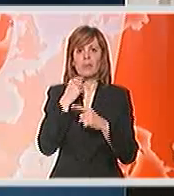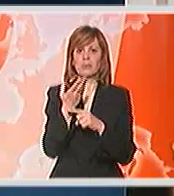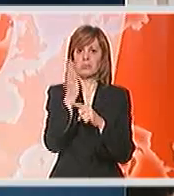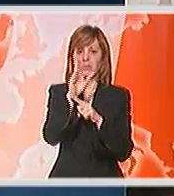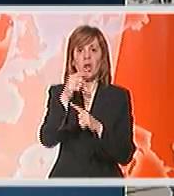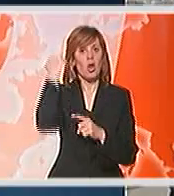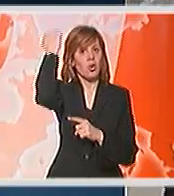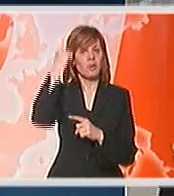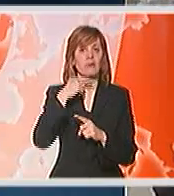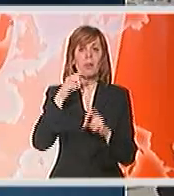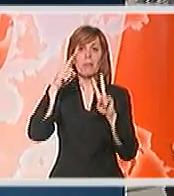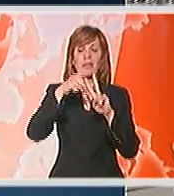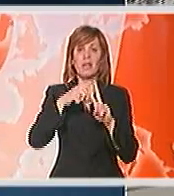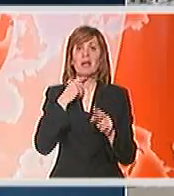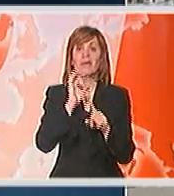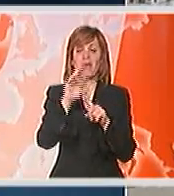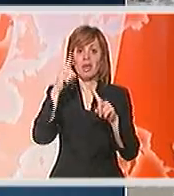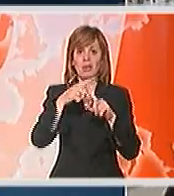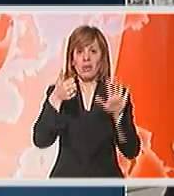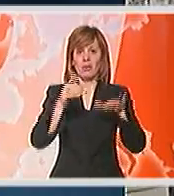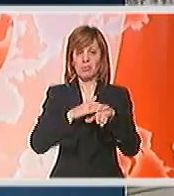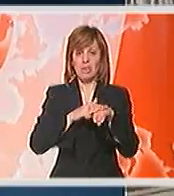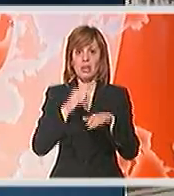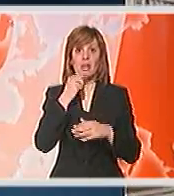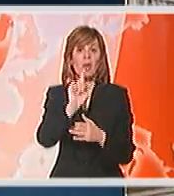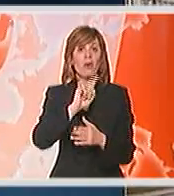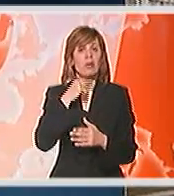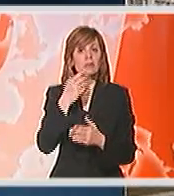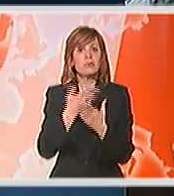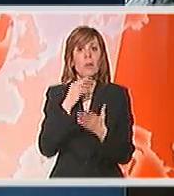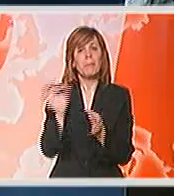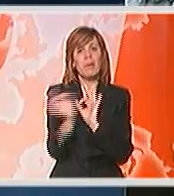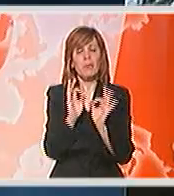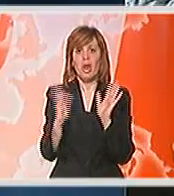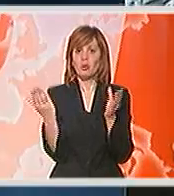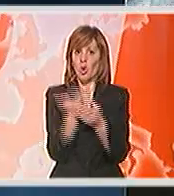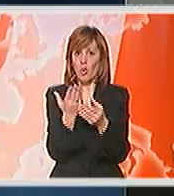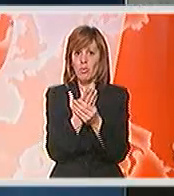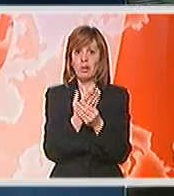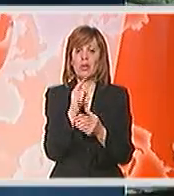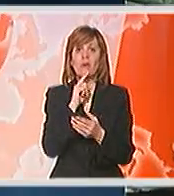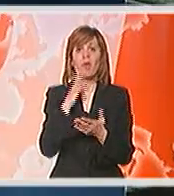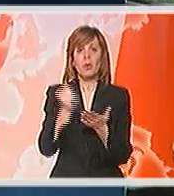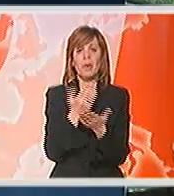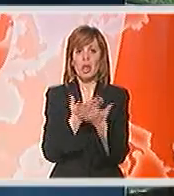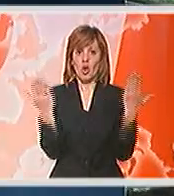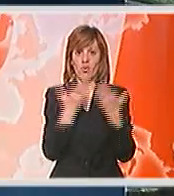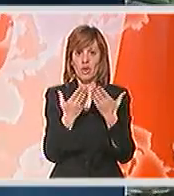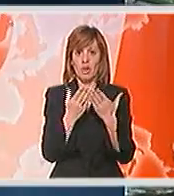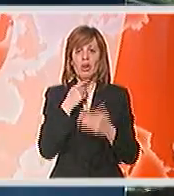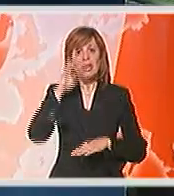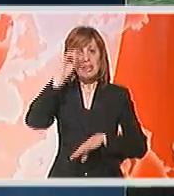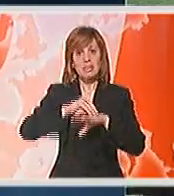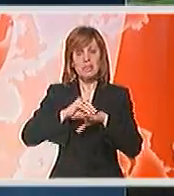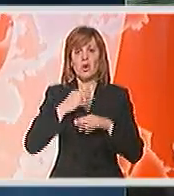unije na Kosovu, Pitera Fejta, ali se njegovo ime i funkcije ne pominju u pripremnom dokumentu koji su dobili novinari. Izvori i